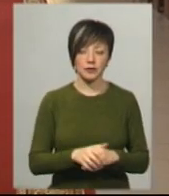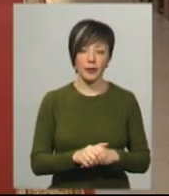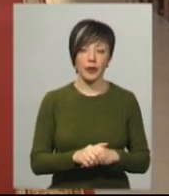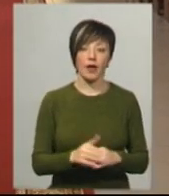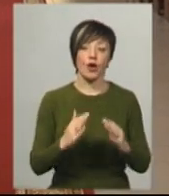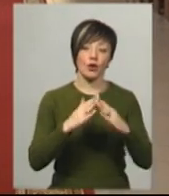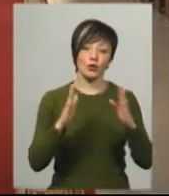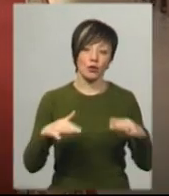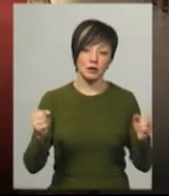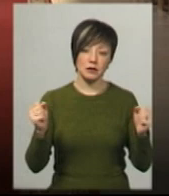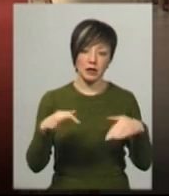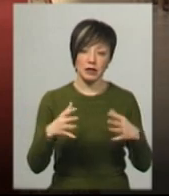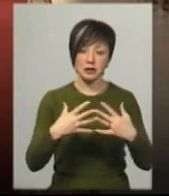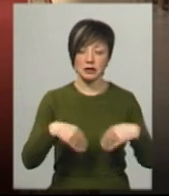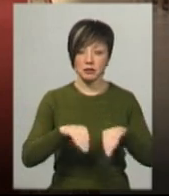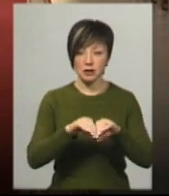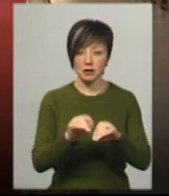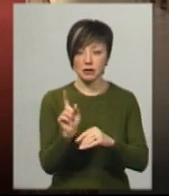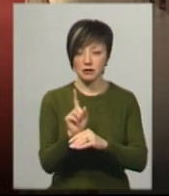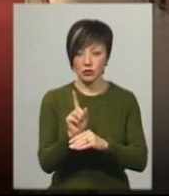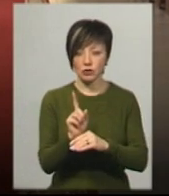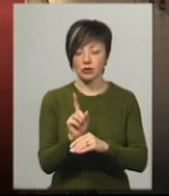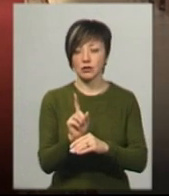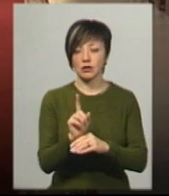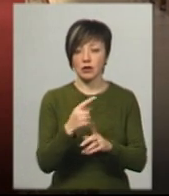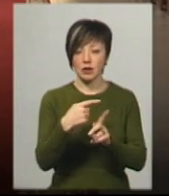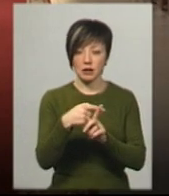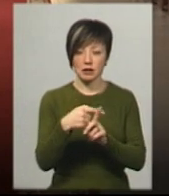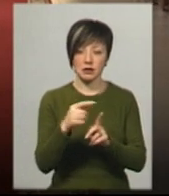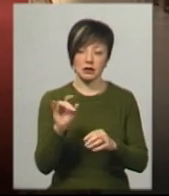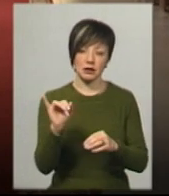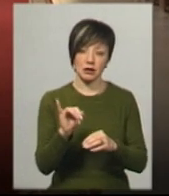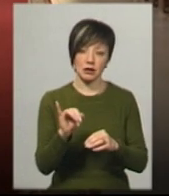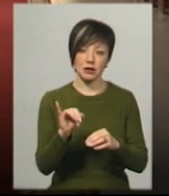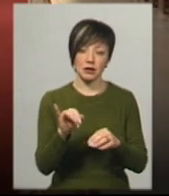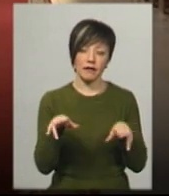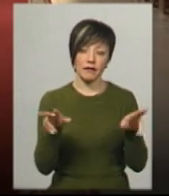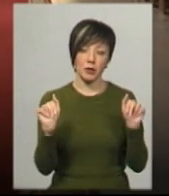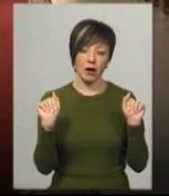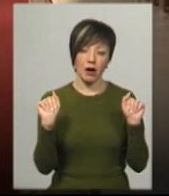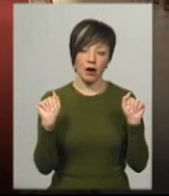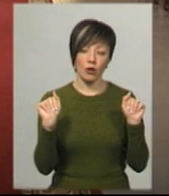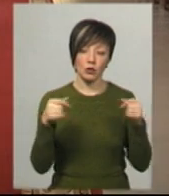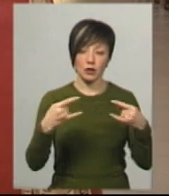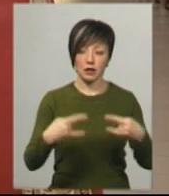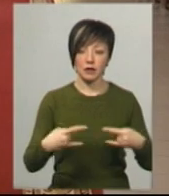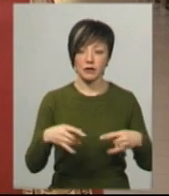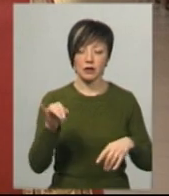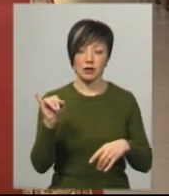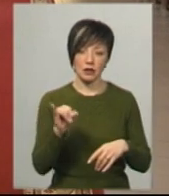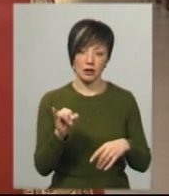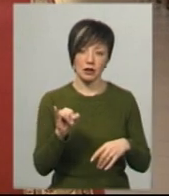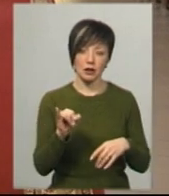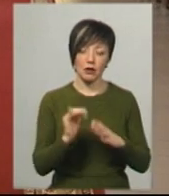збирається сім'я або кілька осіб, запалюють свічку, ставлять хрестик, виключають або вимикають телевізор і